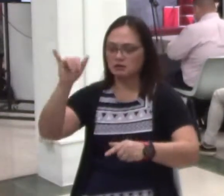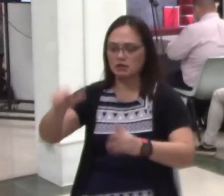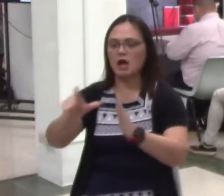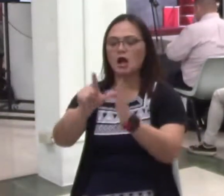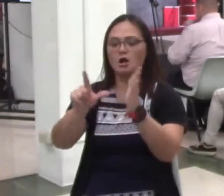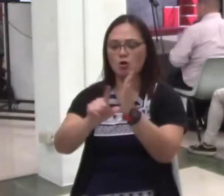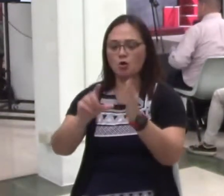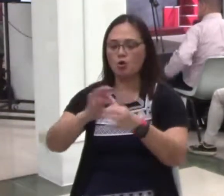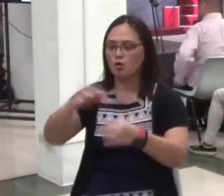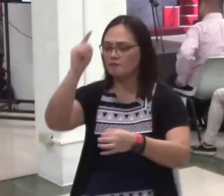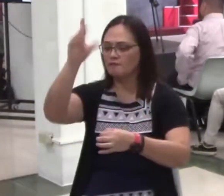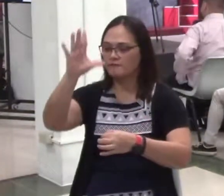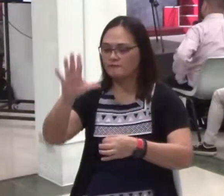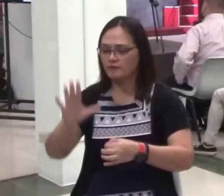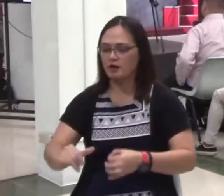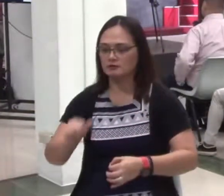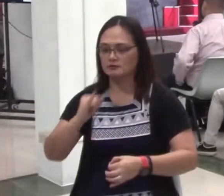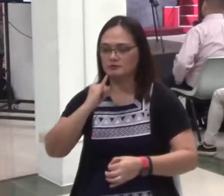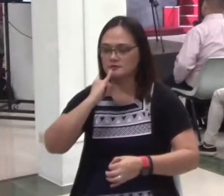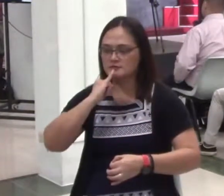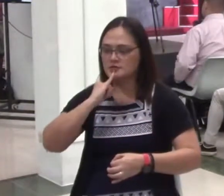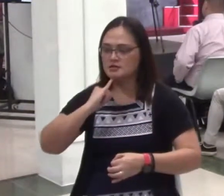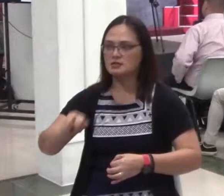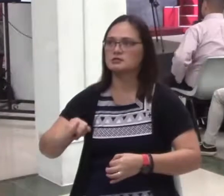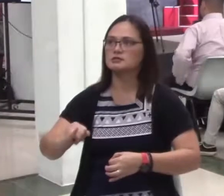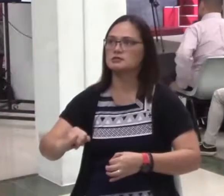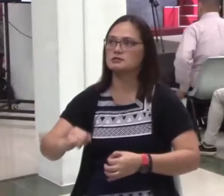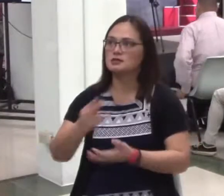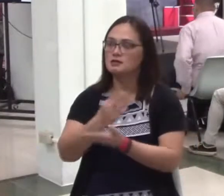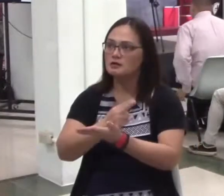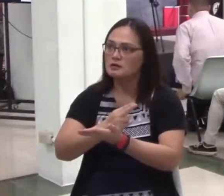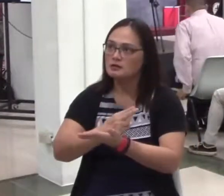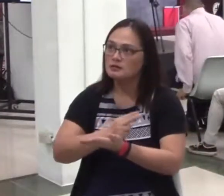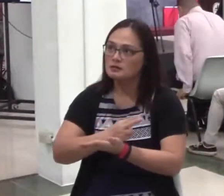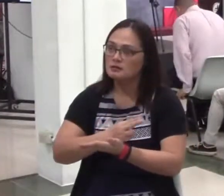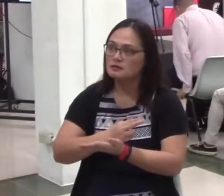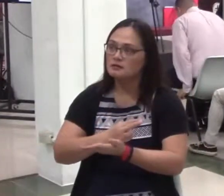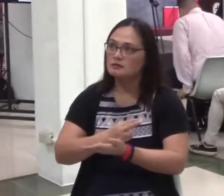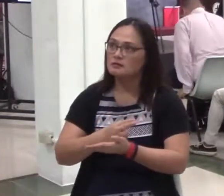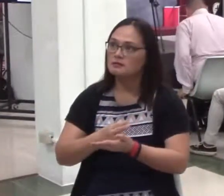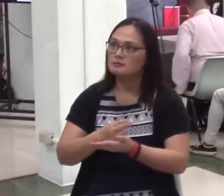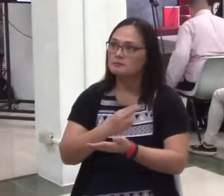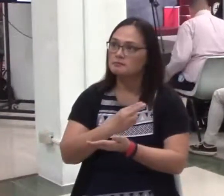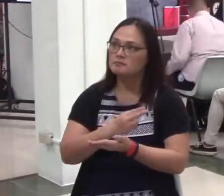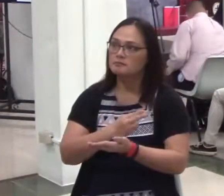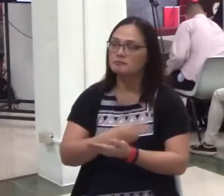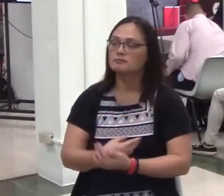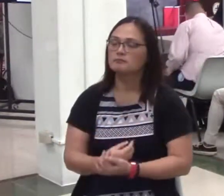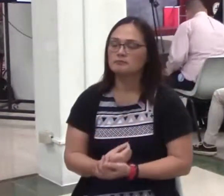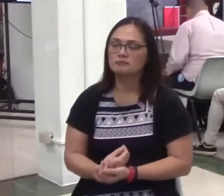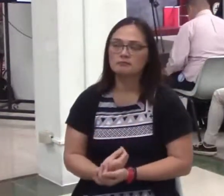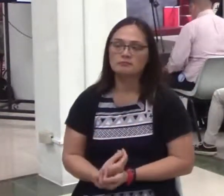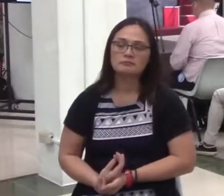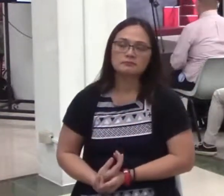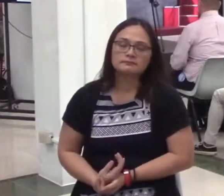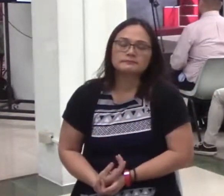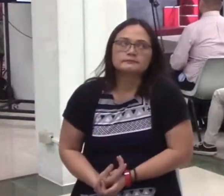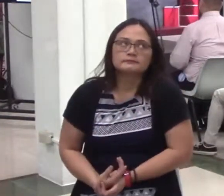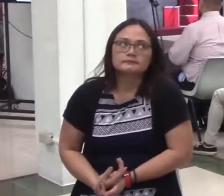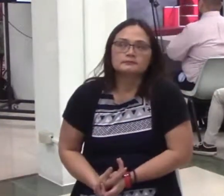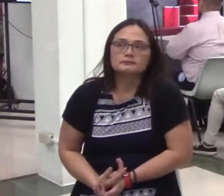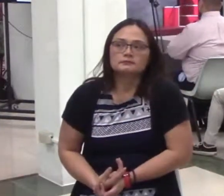At kahit anong ipaglaban mo sa sinasabi ng rights ng tao, mga kapatid,